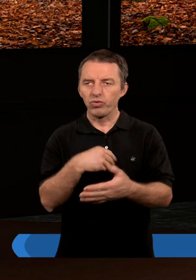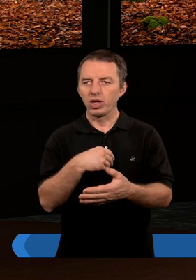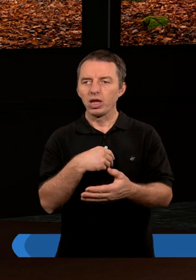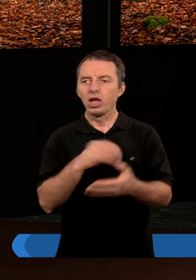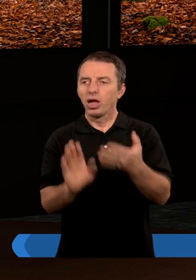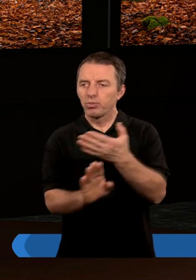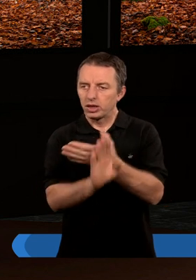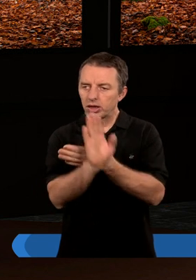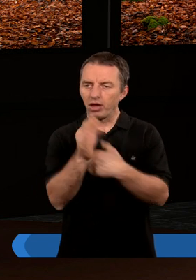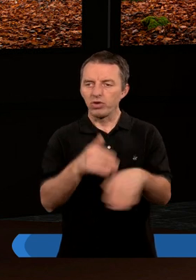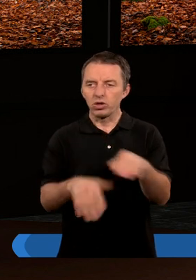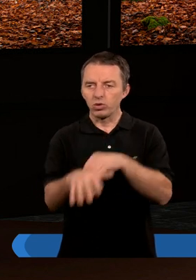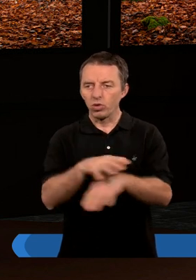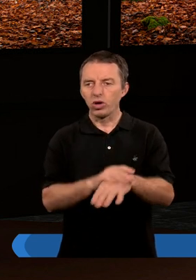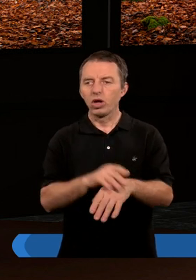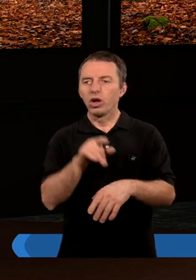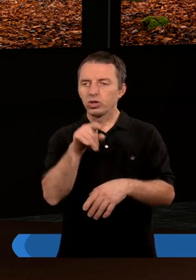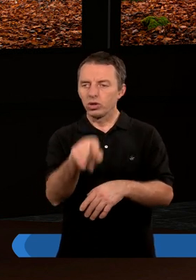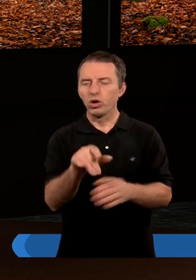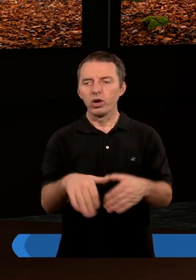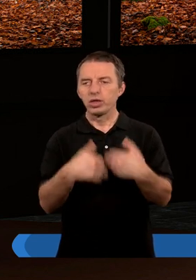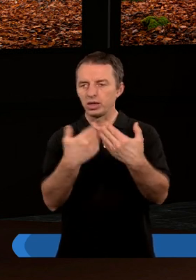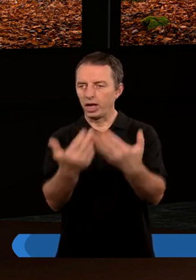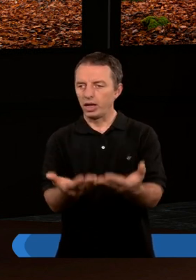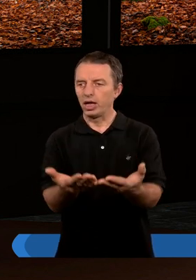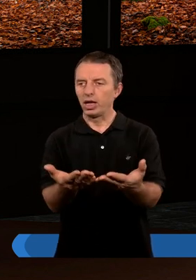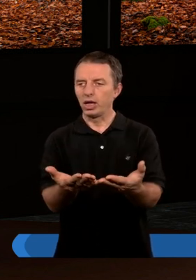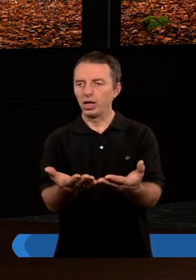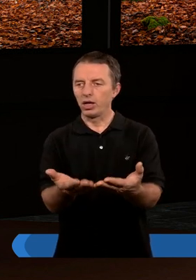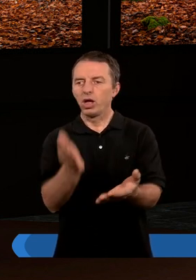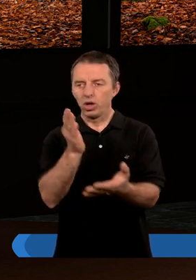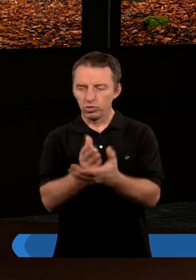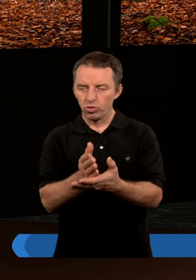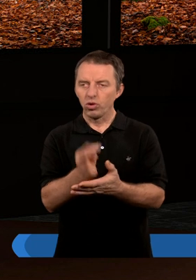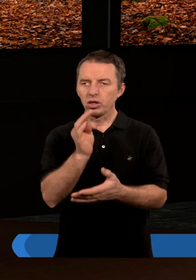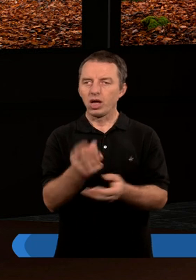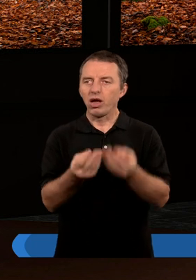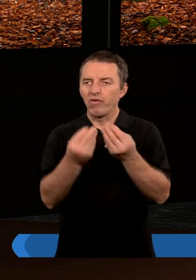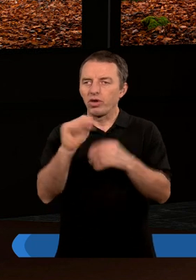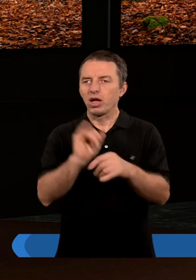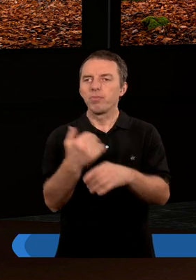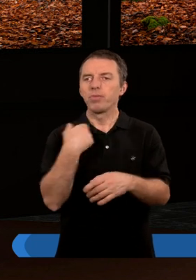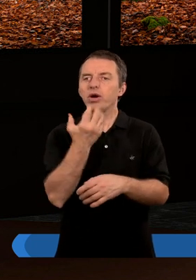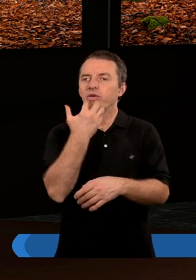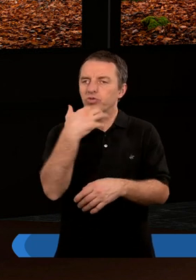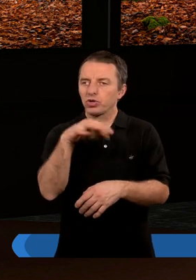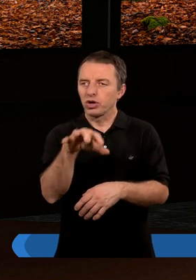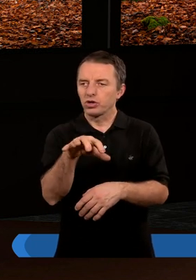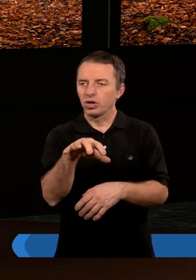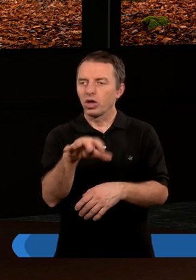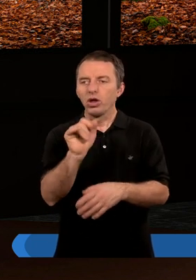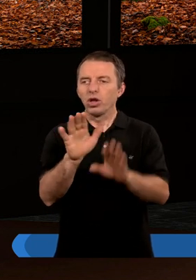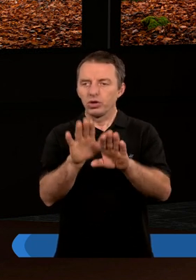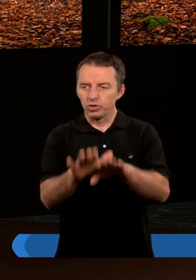to przedstawia z ducha, to ta ciągota nie jest już taka wielka, jak była wcześniej, prawda? Chociaż